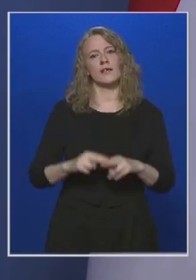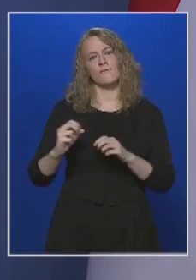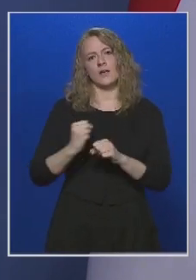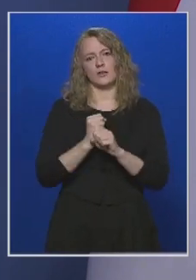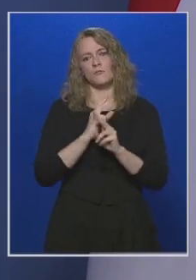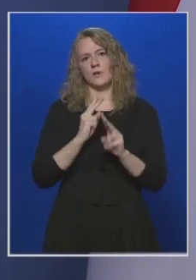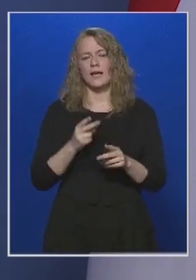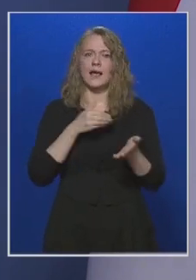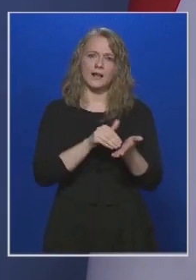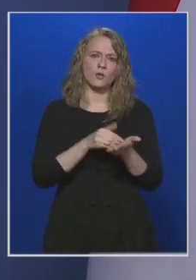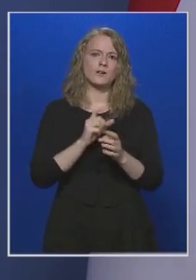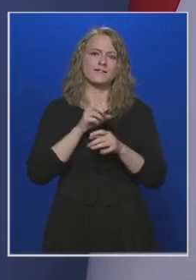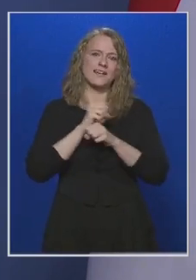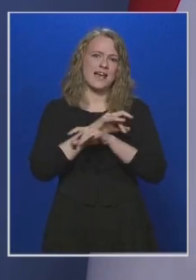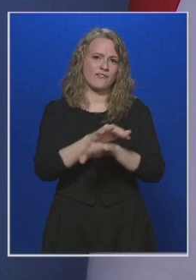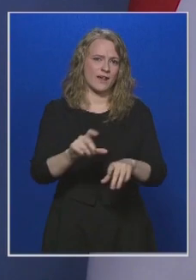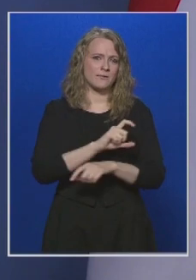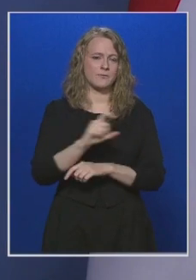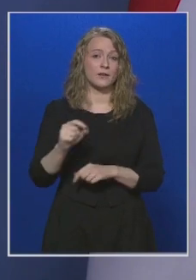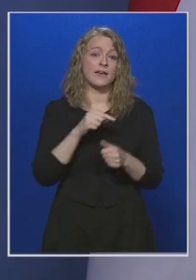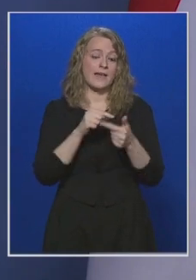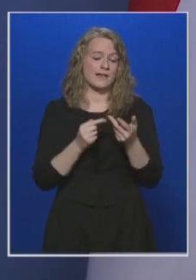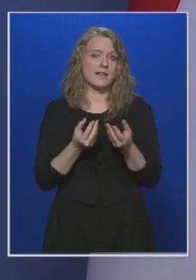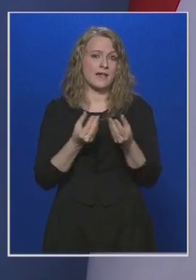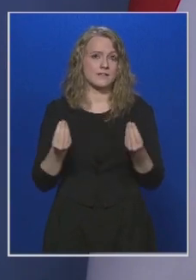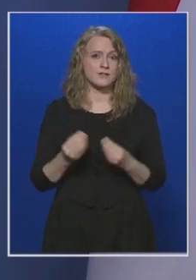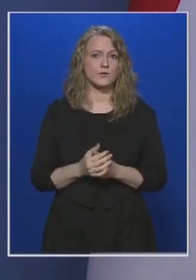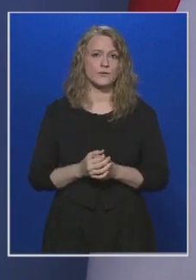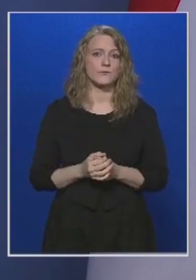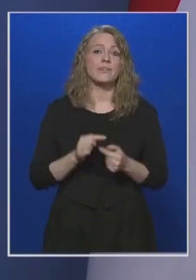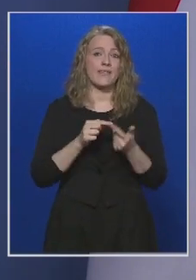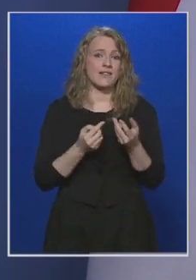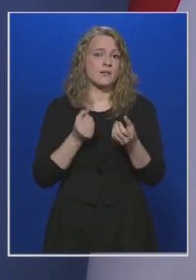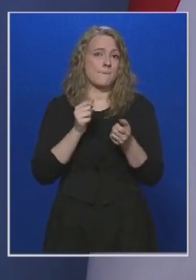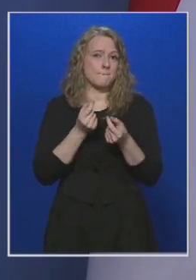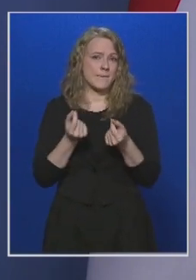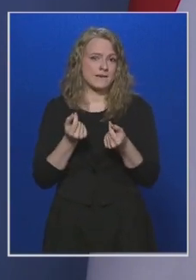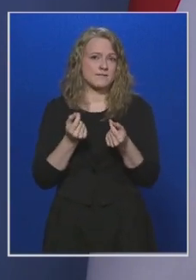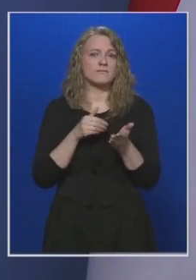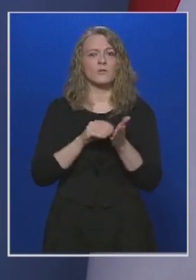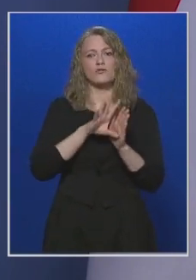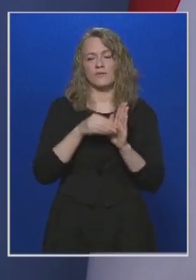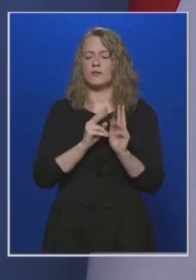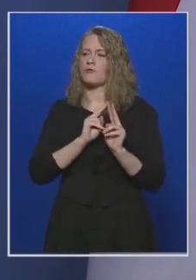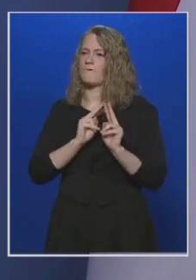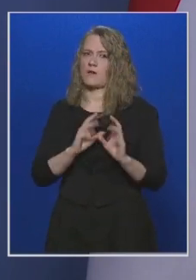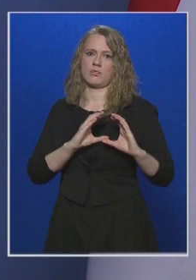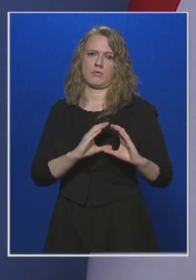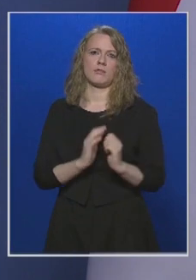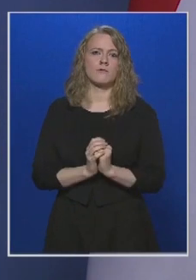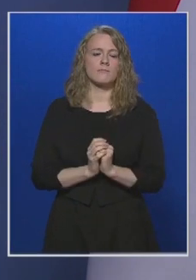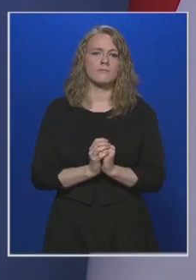költenünk a járvány miatt. Ezek az eszközök és ezek a pénzek a költségvetésben rendelkezésre állnak,